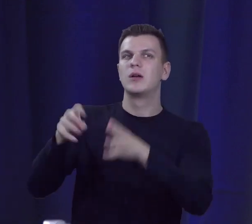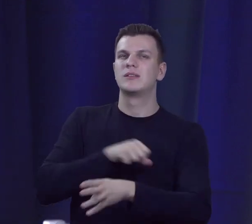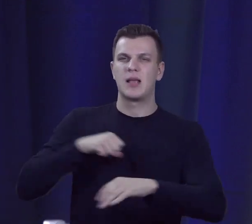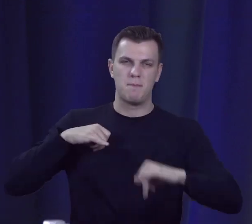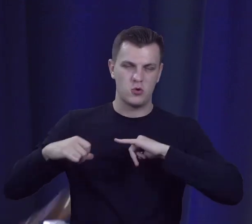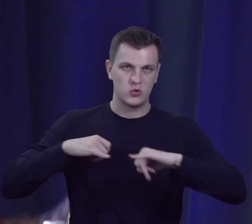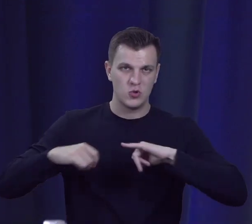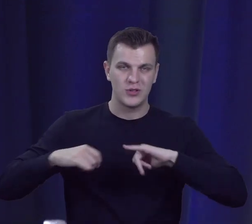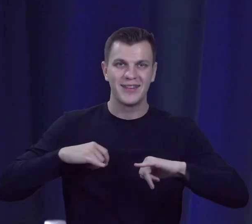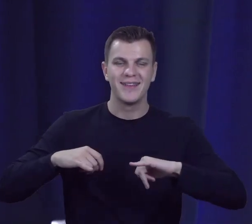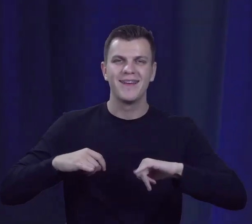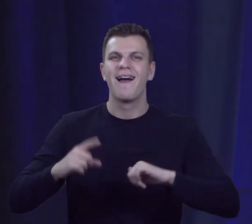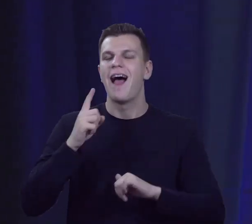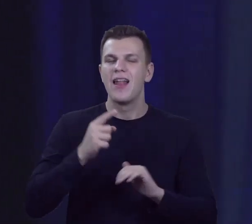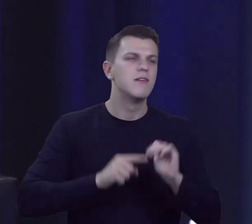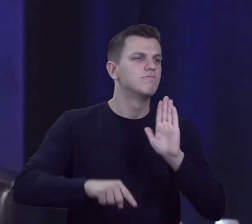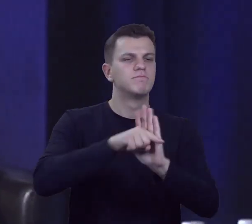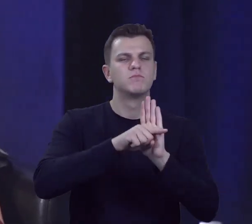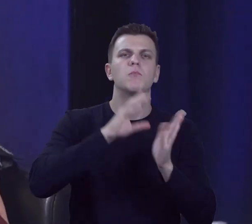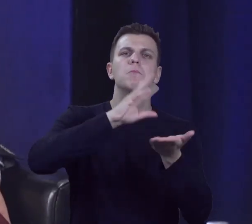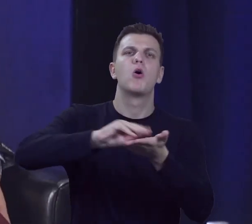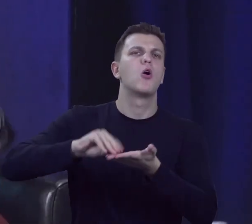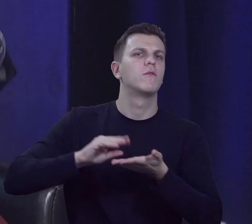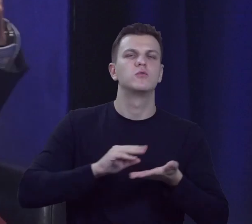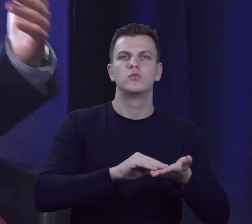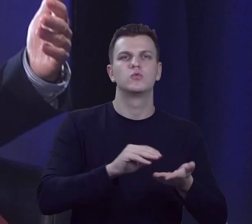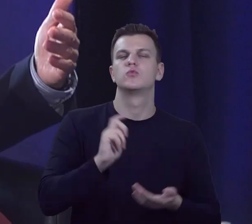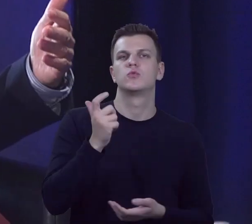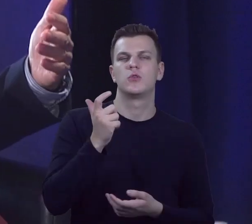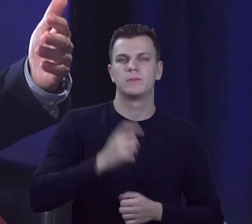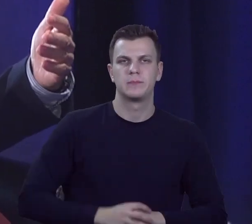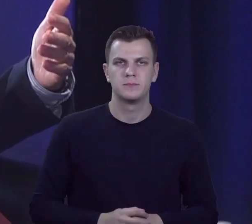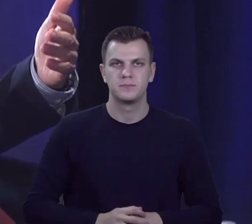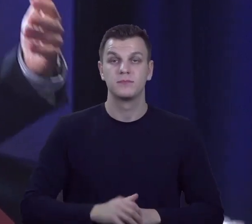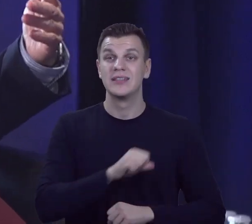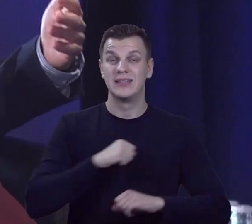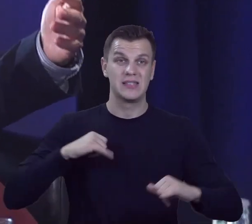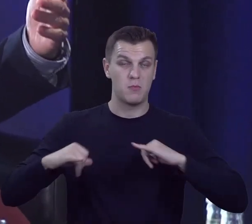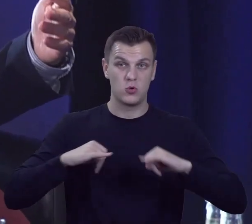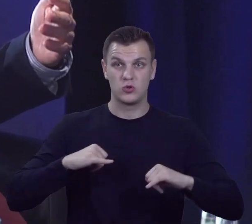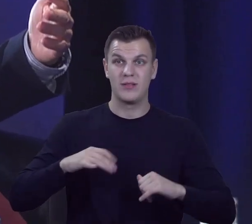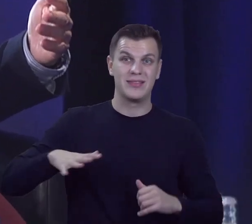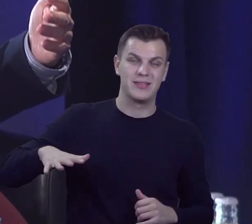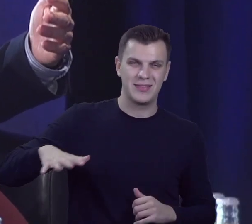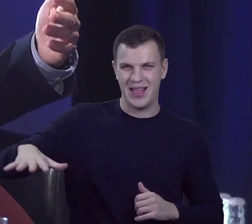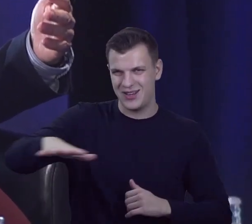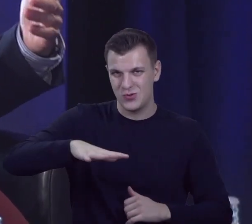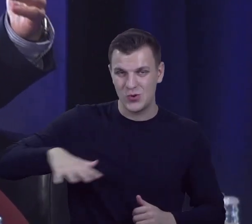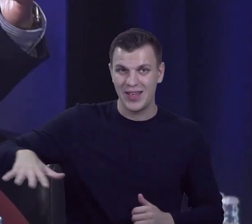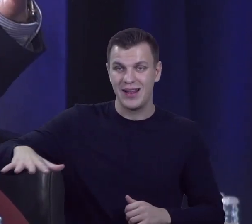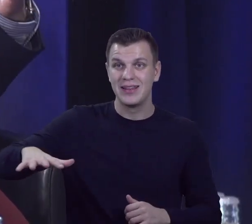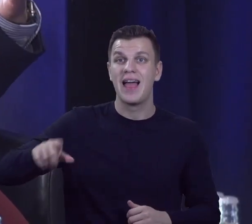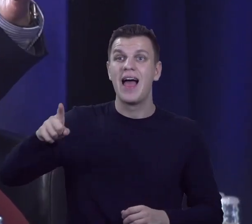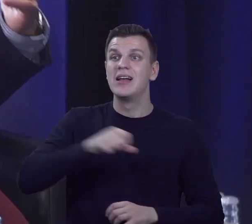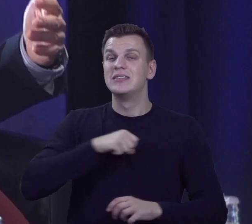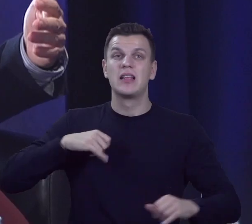A motywem, który pojawiał się kilkakrotnie jest taki motyw, że mówimy o samorządzie terytorialnym, podczas gdy samorząd terytorialny to